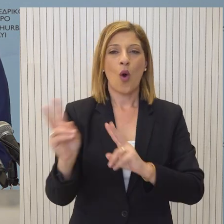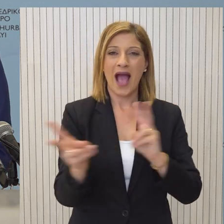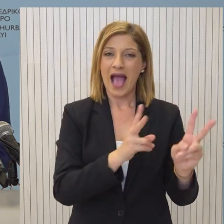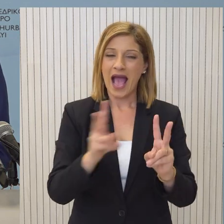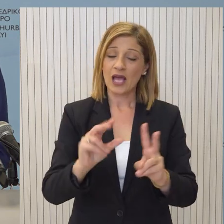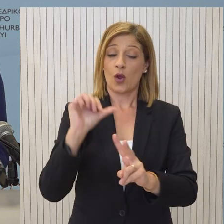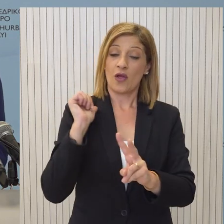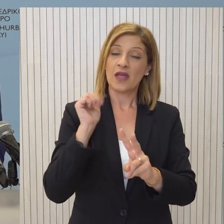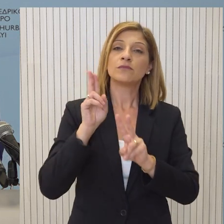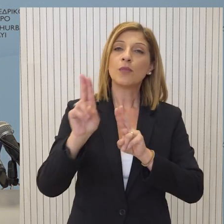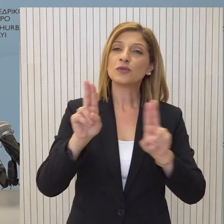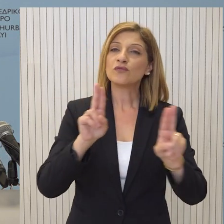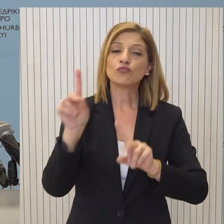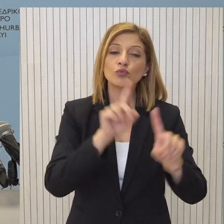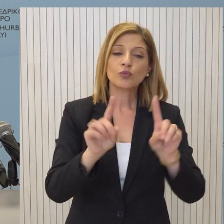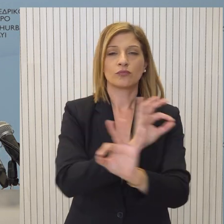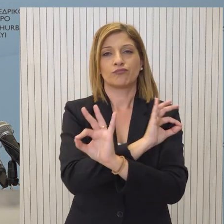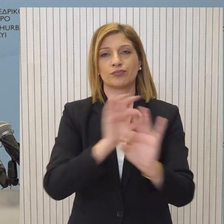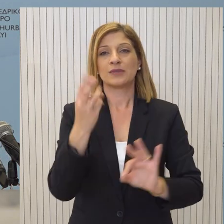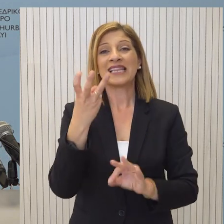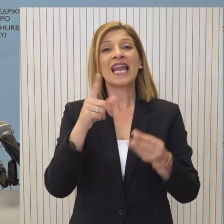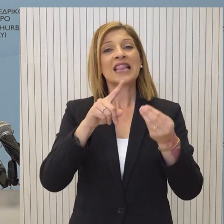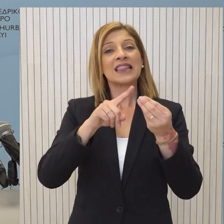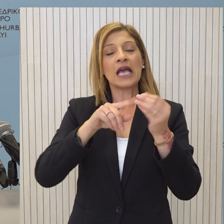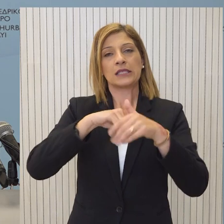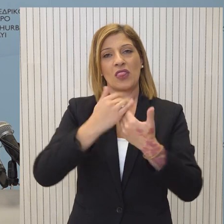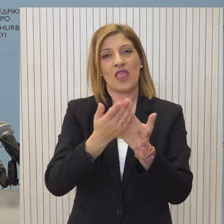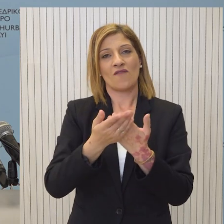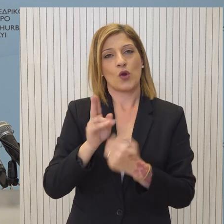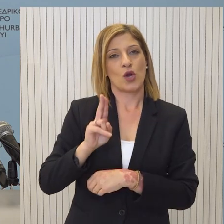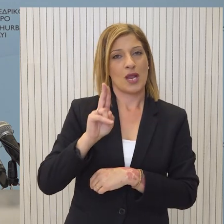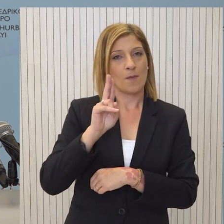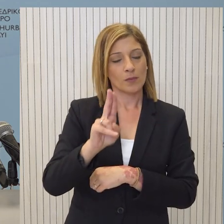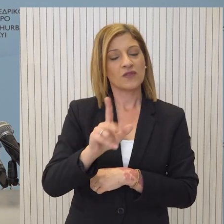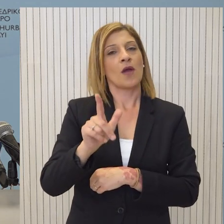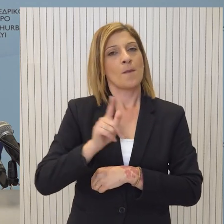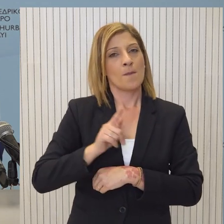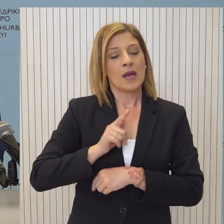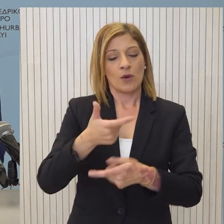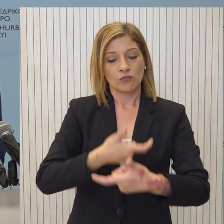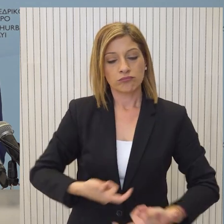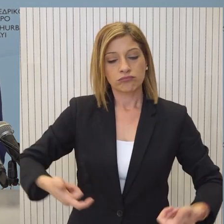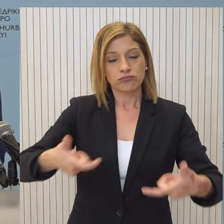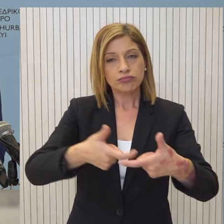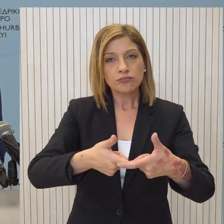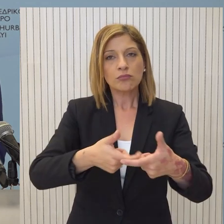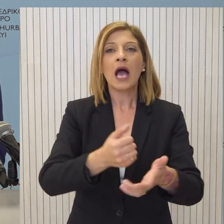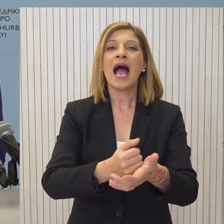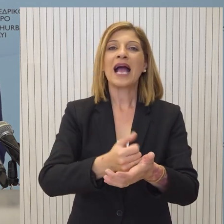Γνωμοδοτικού Συμβουλίου και έχουν υποβληθεί 36 εκδηλώσεις ενδιαφέροντος, τις οποίες θα αξιολογήσει το Γνωμοδοτικό Συμβούλιο,